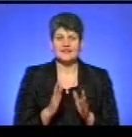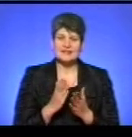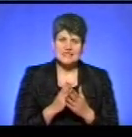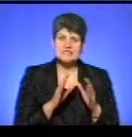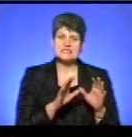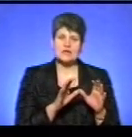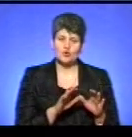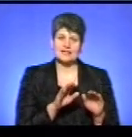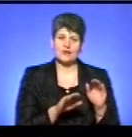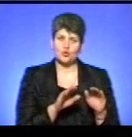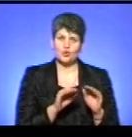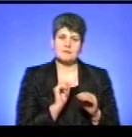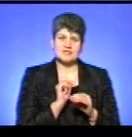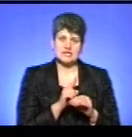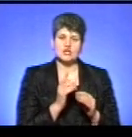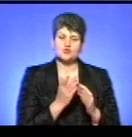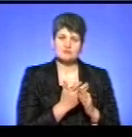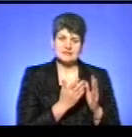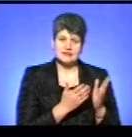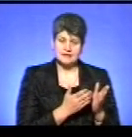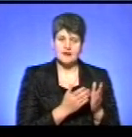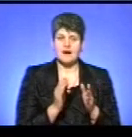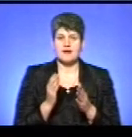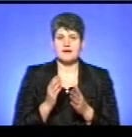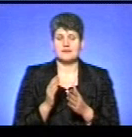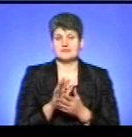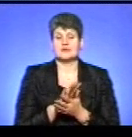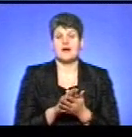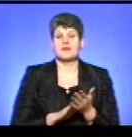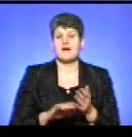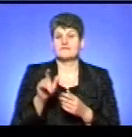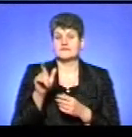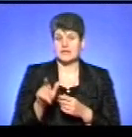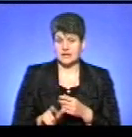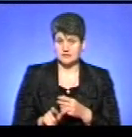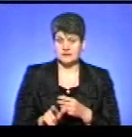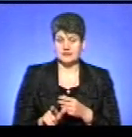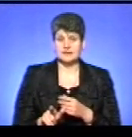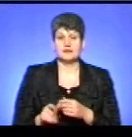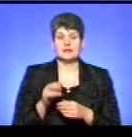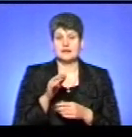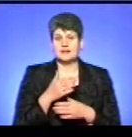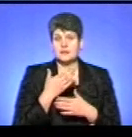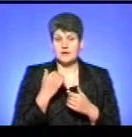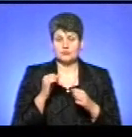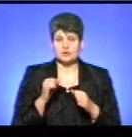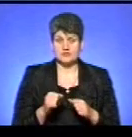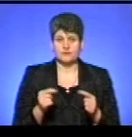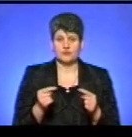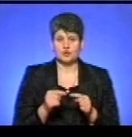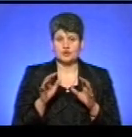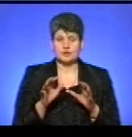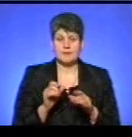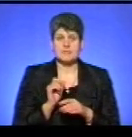законодавство, яке регулює призначення субсидій. І разом з тим, заявник, якому, скажімо, немає можливості відповідно до законодавства